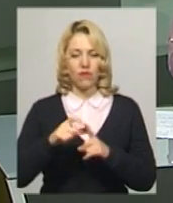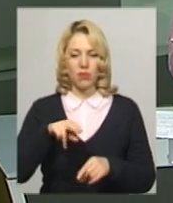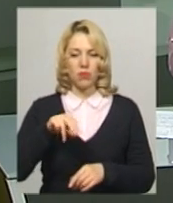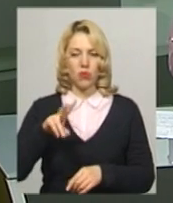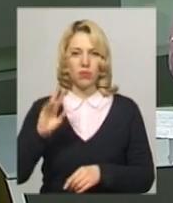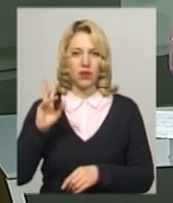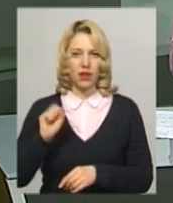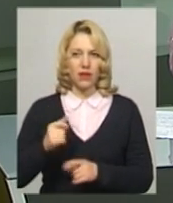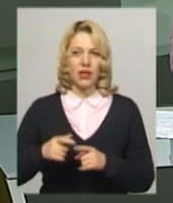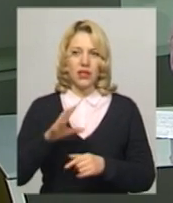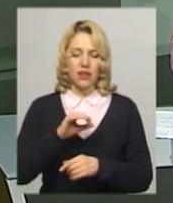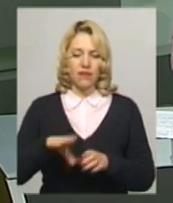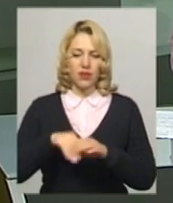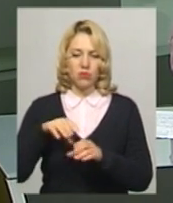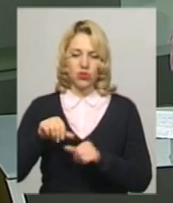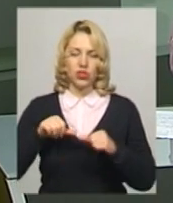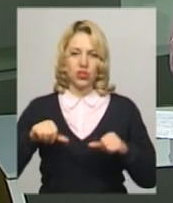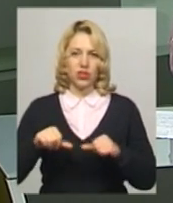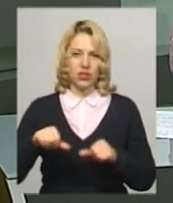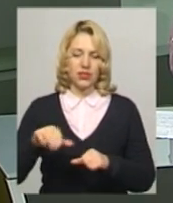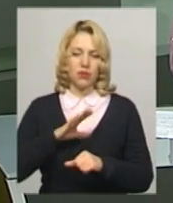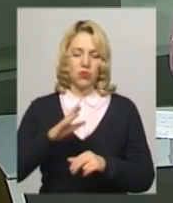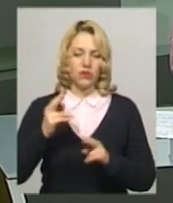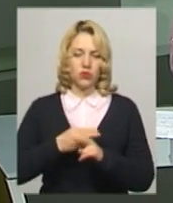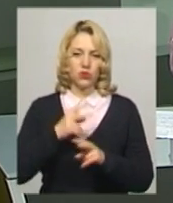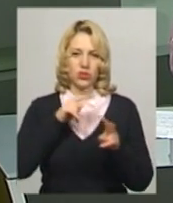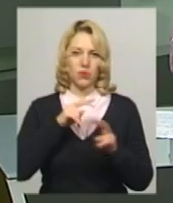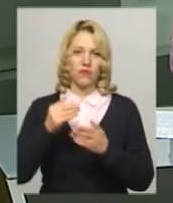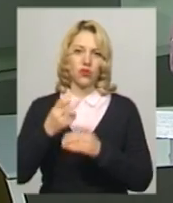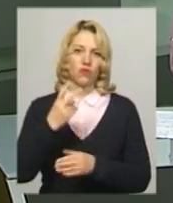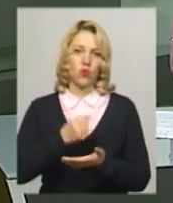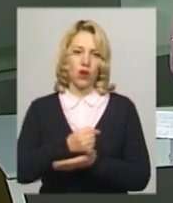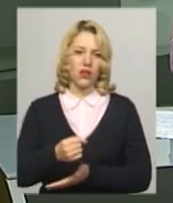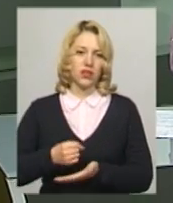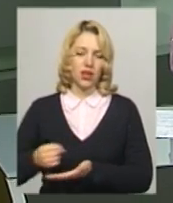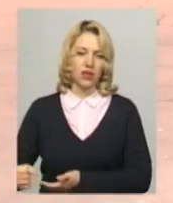Попика, на більшості виборчих дільниць області були відсутні спостерігачі від двох кандидатів.